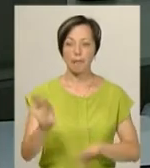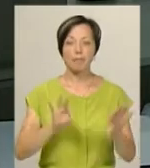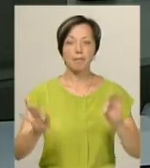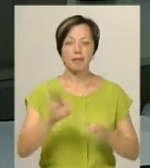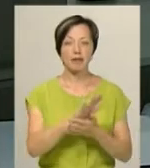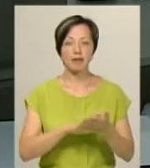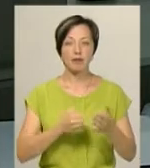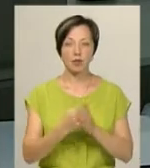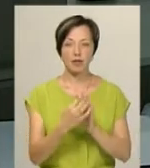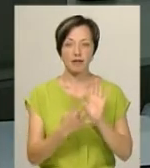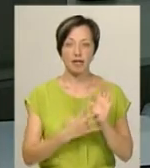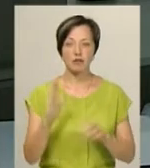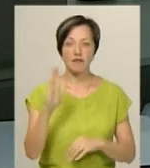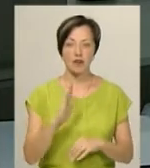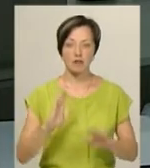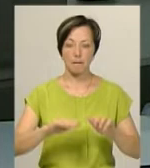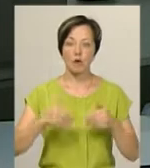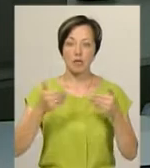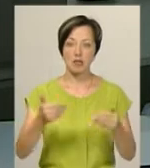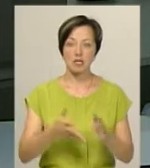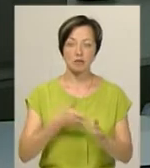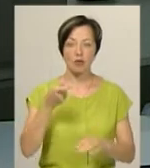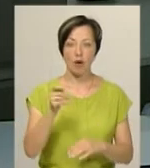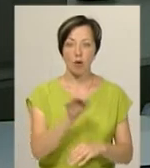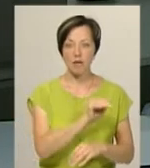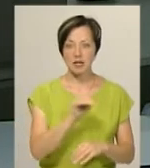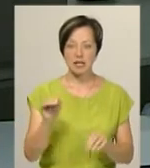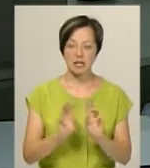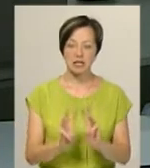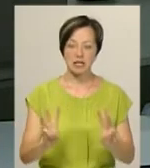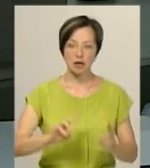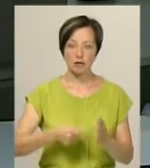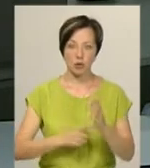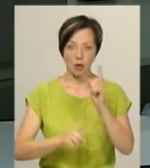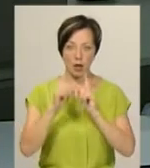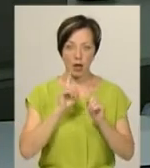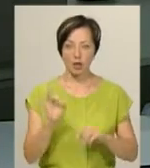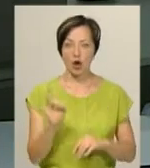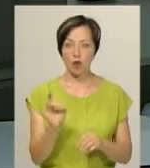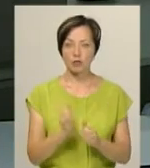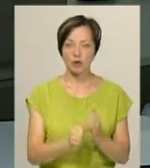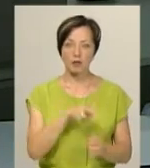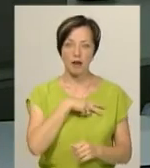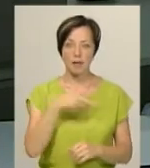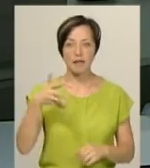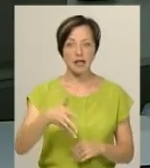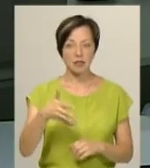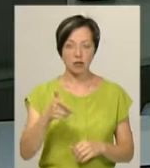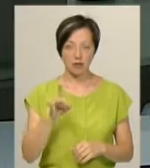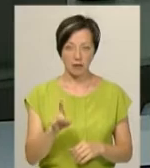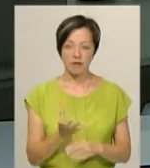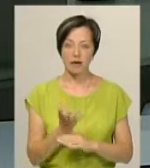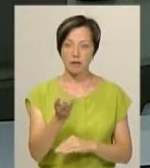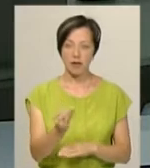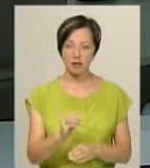триватиме до 19 вересня. Пропозиції слід подавати на офіційний сайт міської ради. Розмір кожної премії – 5 тисяч гривень. Їх